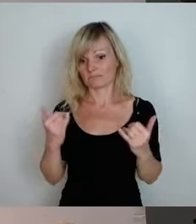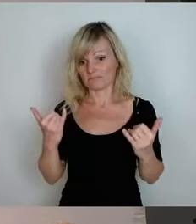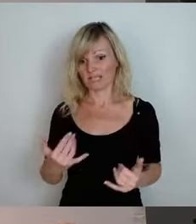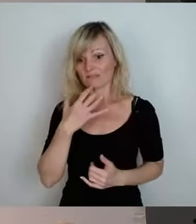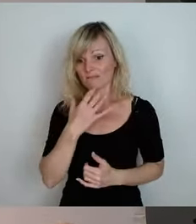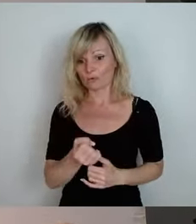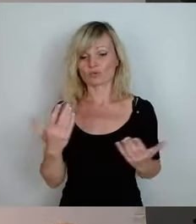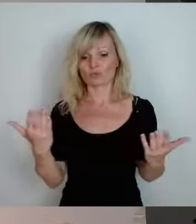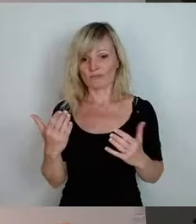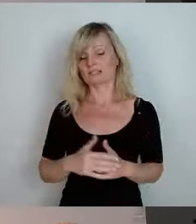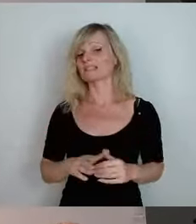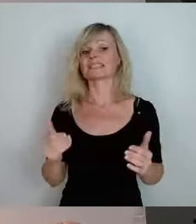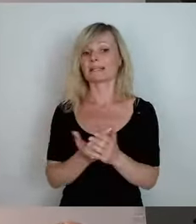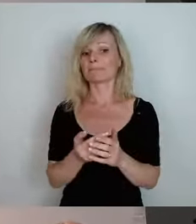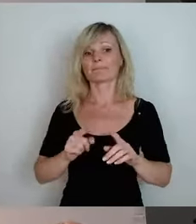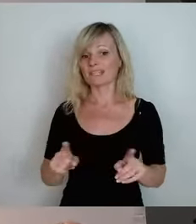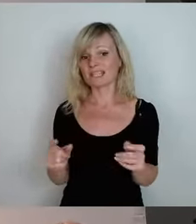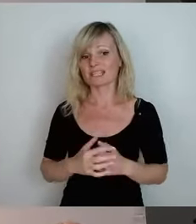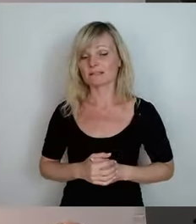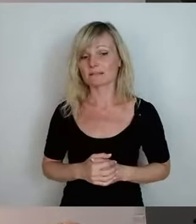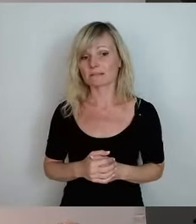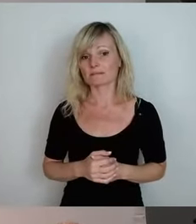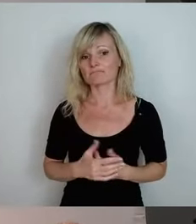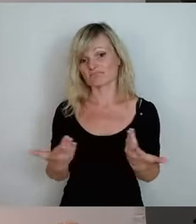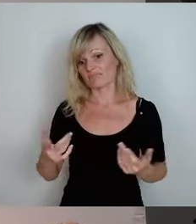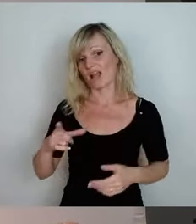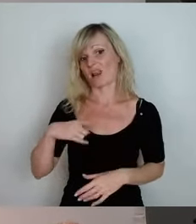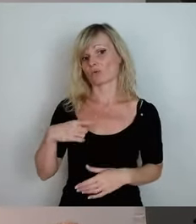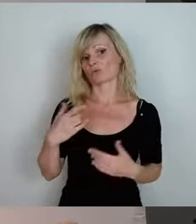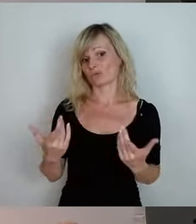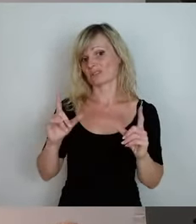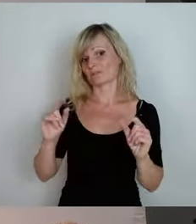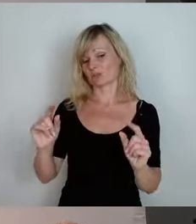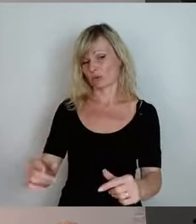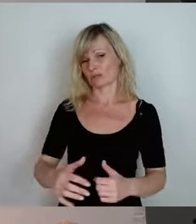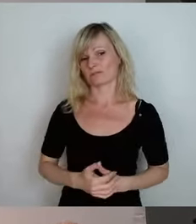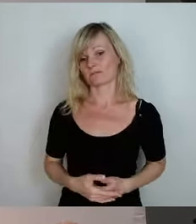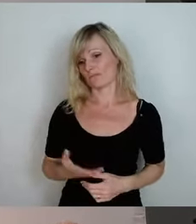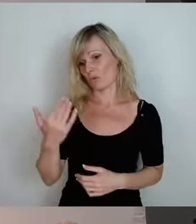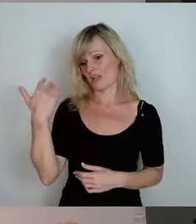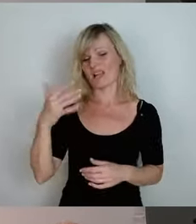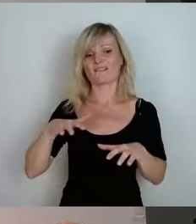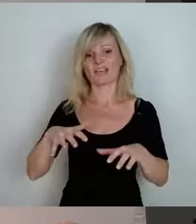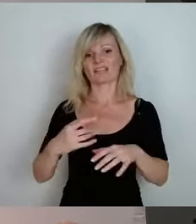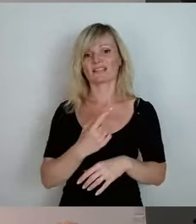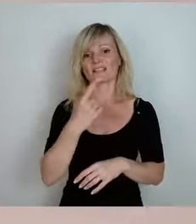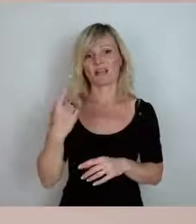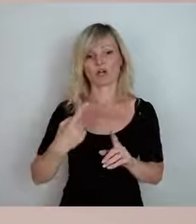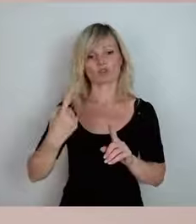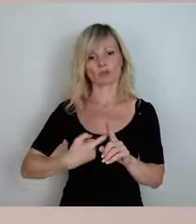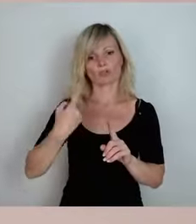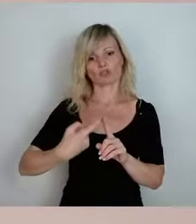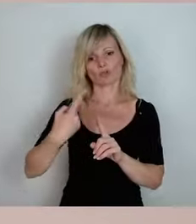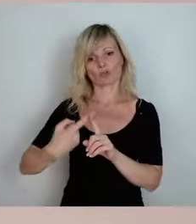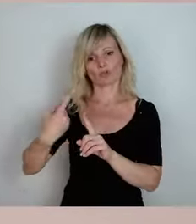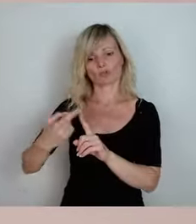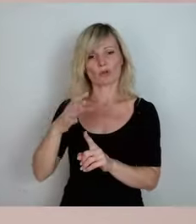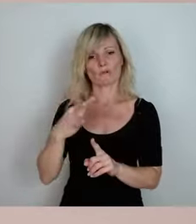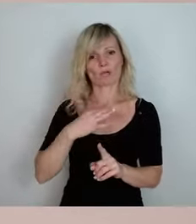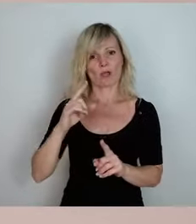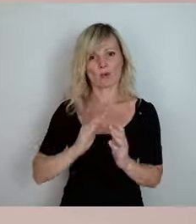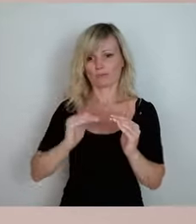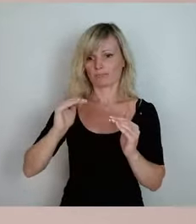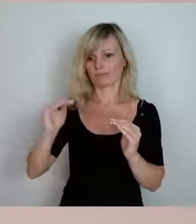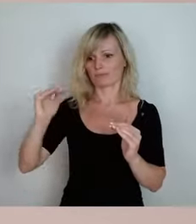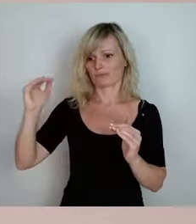gerade nicht gibt, das ist natürlich Luxus. Das waren die fetten Jahre, wo die Steuern jedes Jahr auch für uns gestiegen sind. Wo immer mehr Geld da